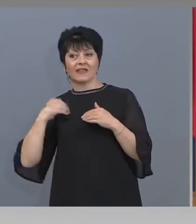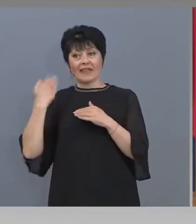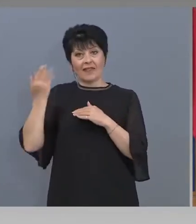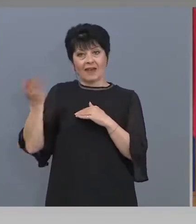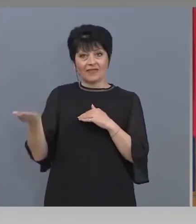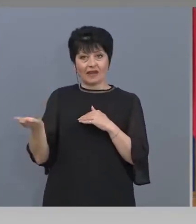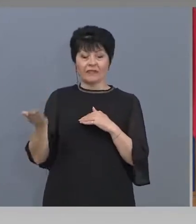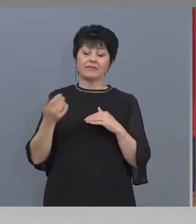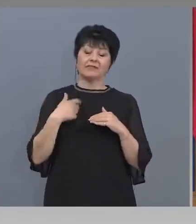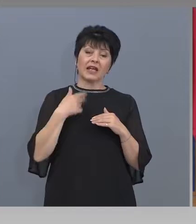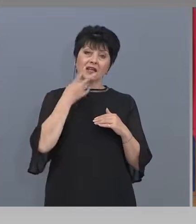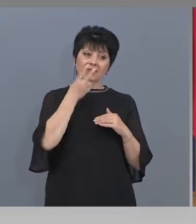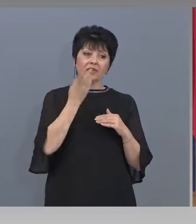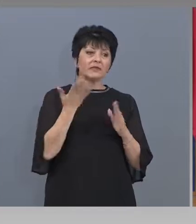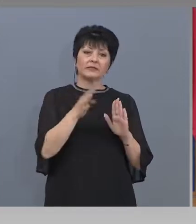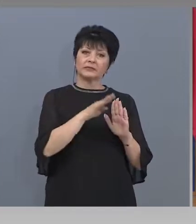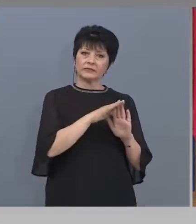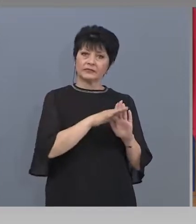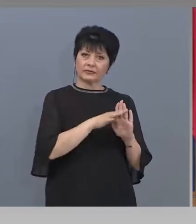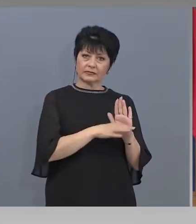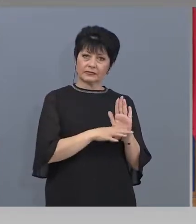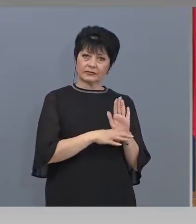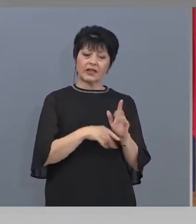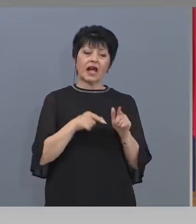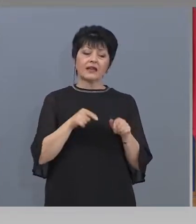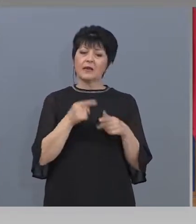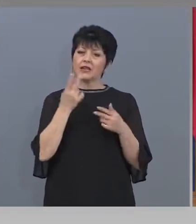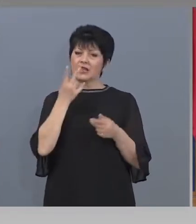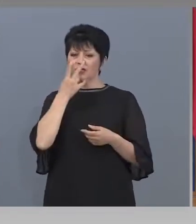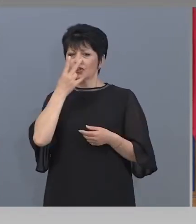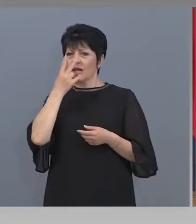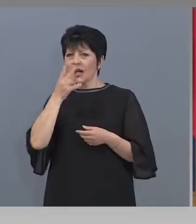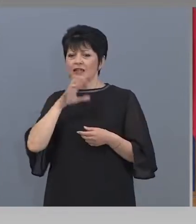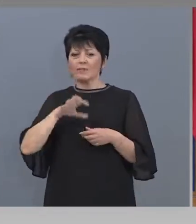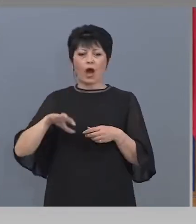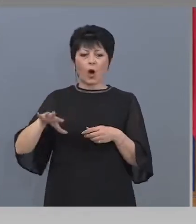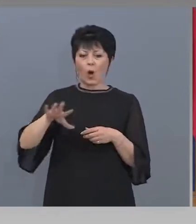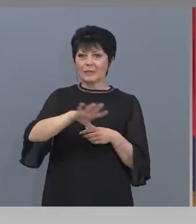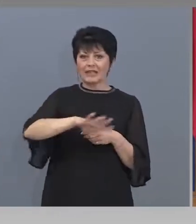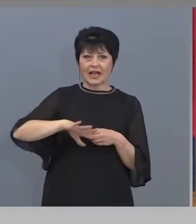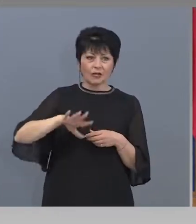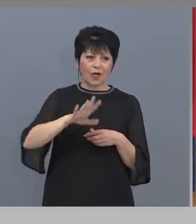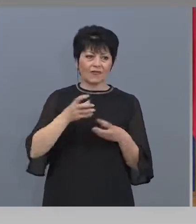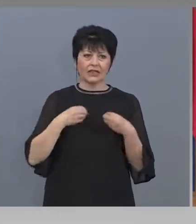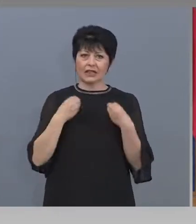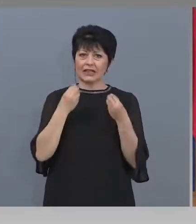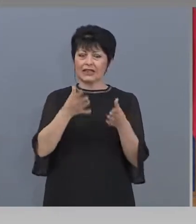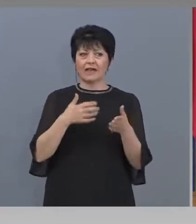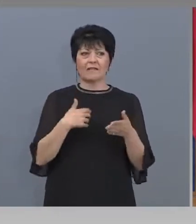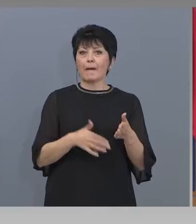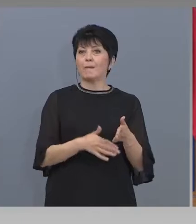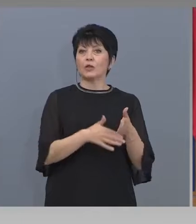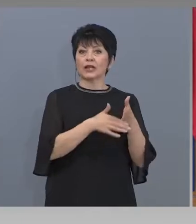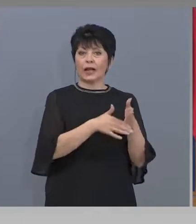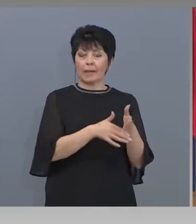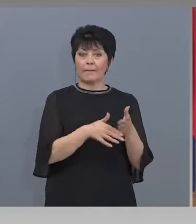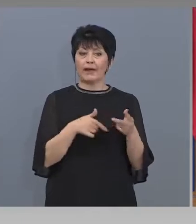ще реагираме. Там, където динамично ще гледаме обстановката, ще търсим да даваме подкрепа. Там, където